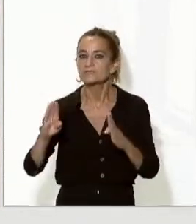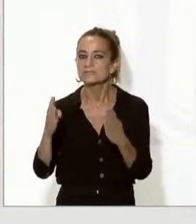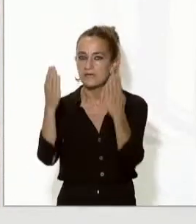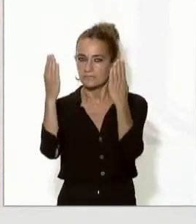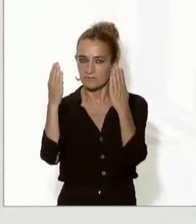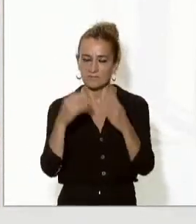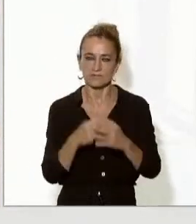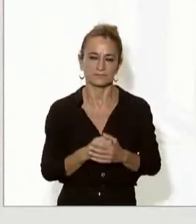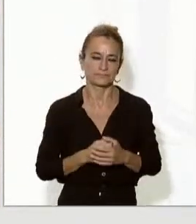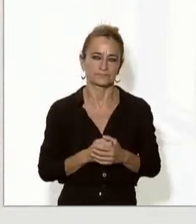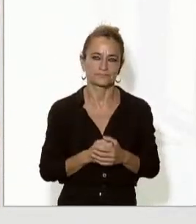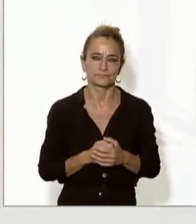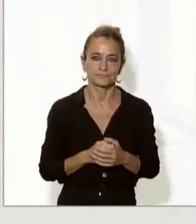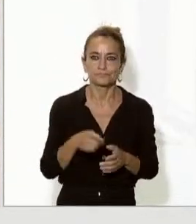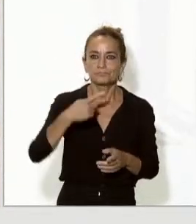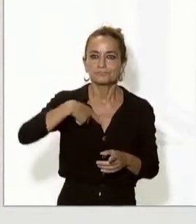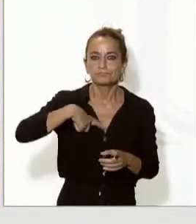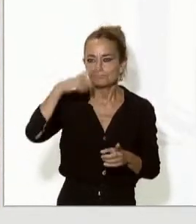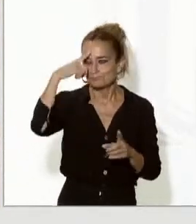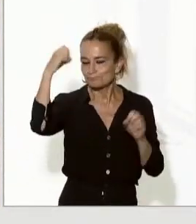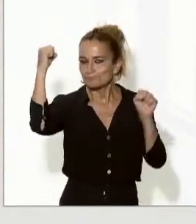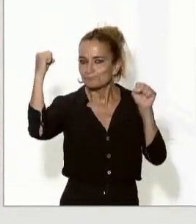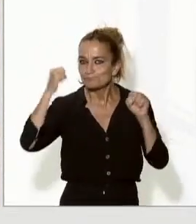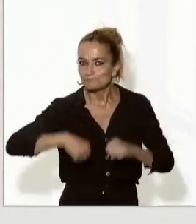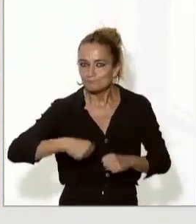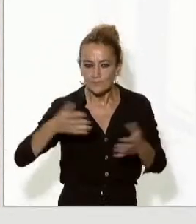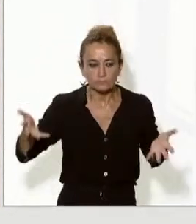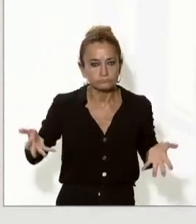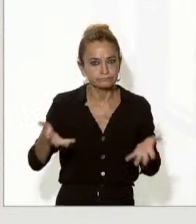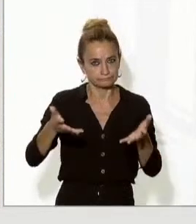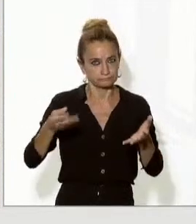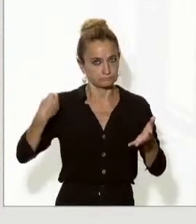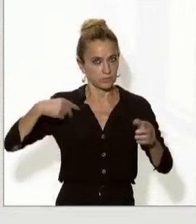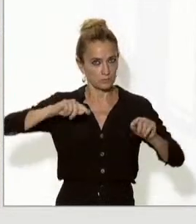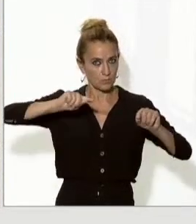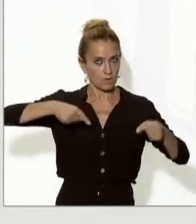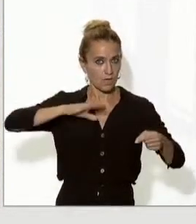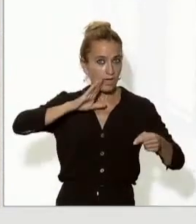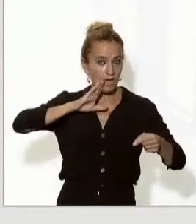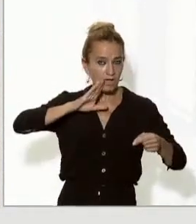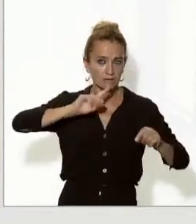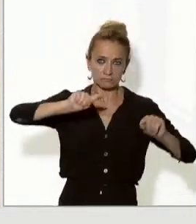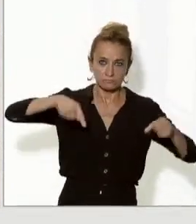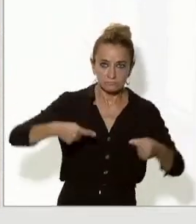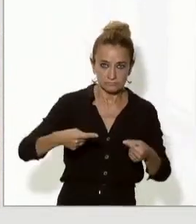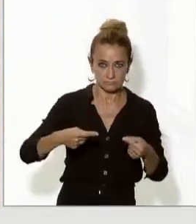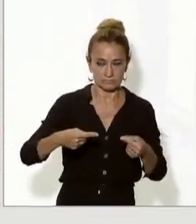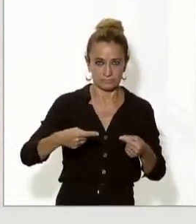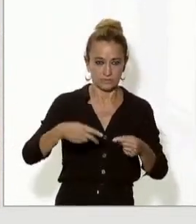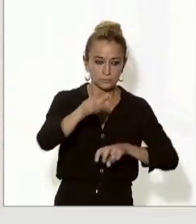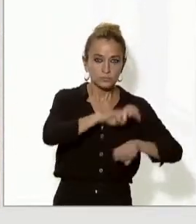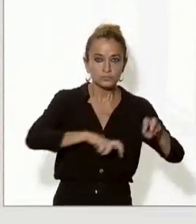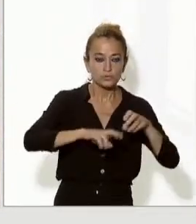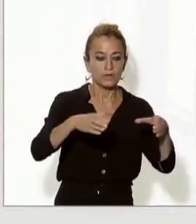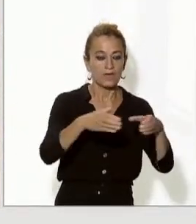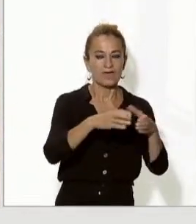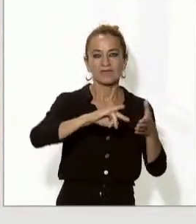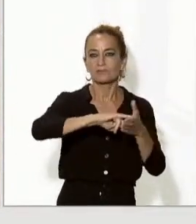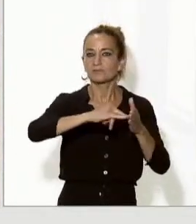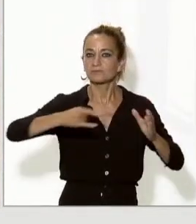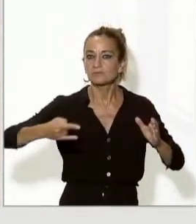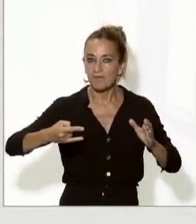acordat donar un impuls decisiu a aquests convenis i encomanar els equips tècnics que puguin